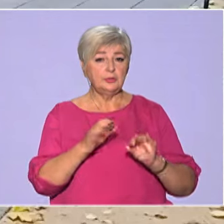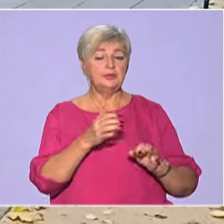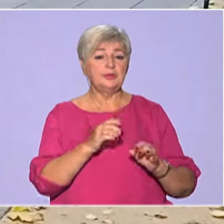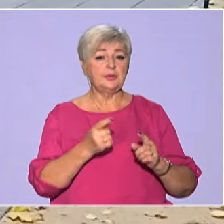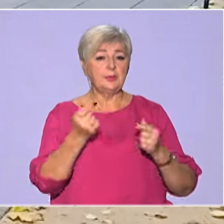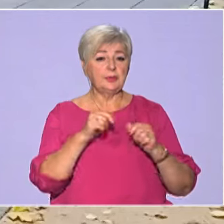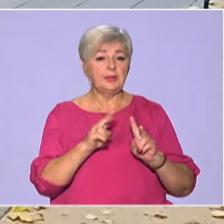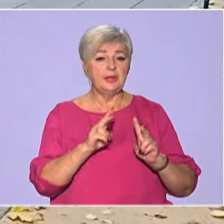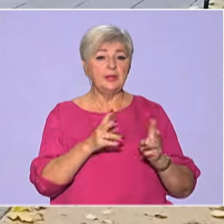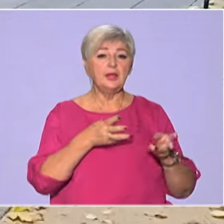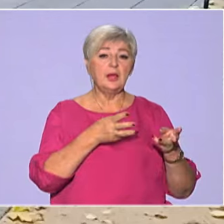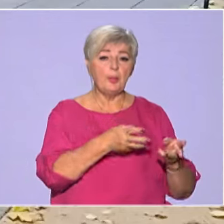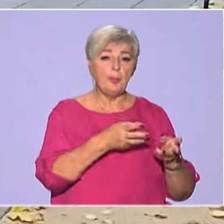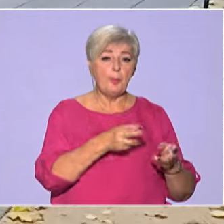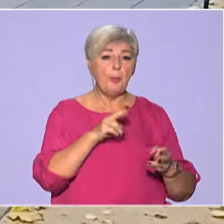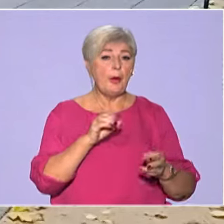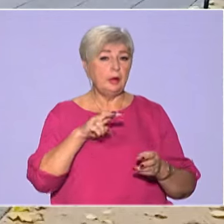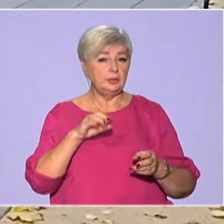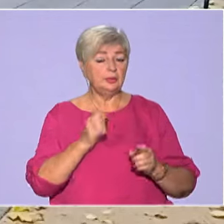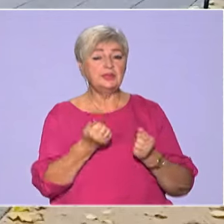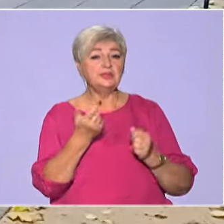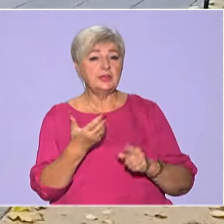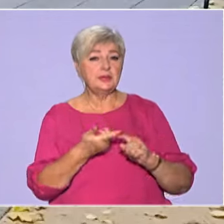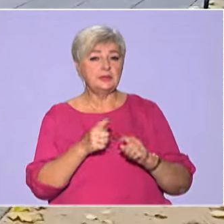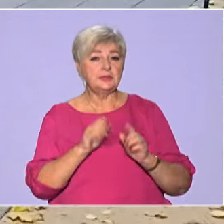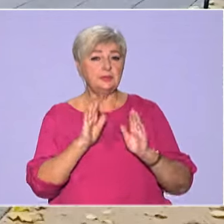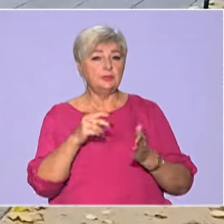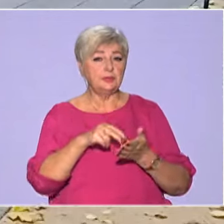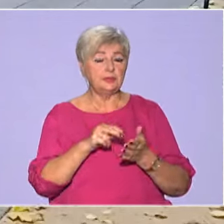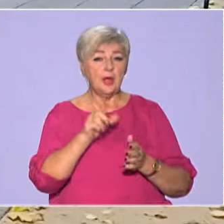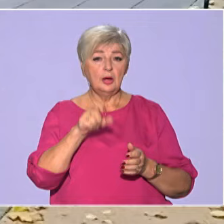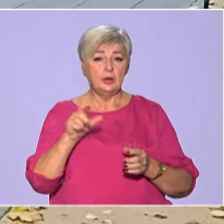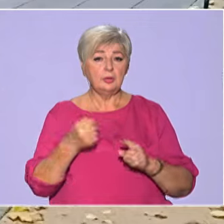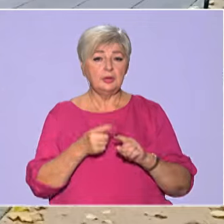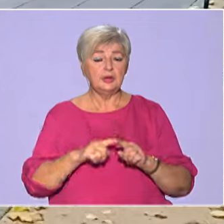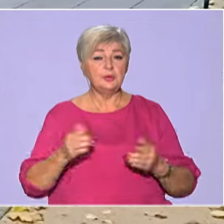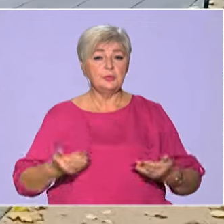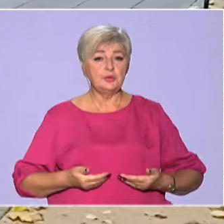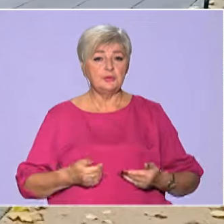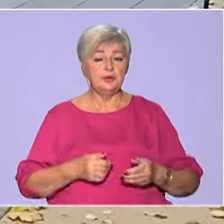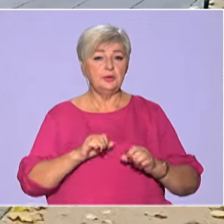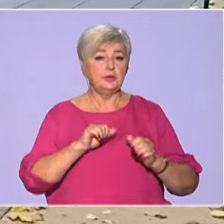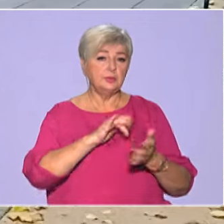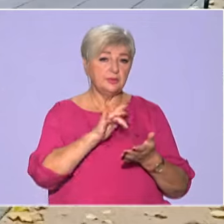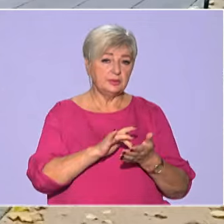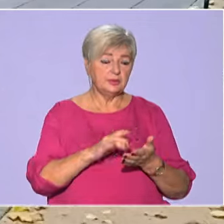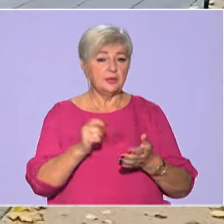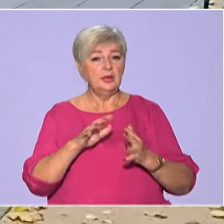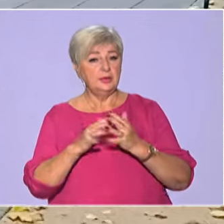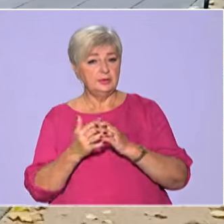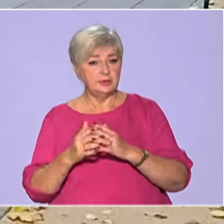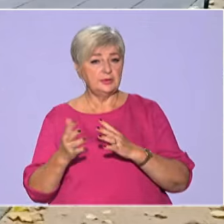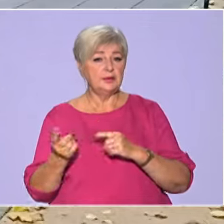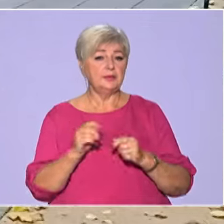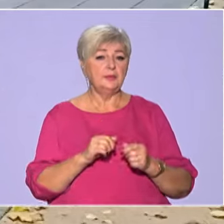які види палива існують у Франції, скільки це буде коштувати людям, які проживають в сільській місцевості і в містах. З